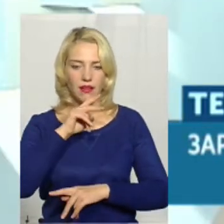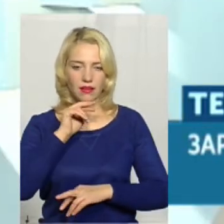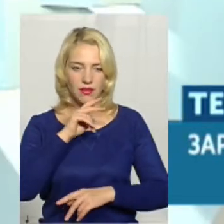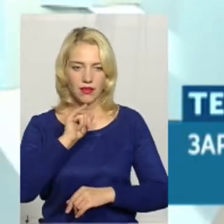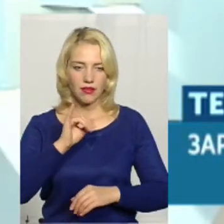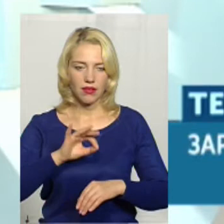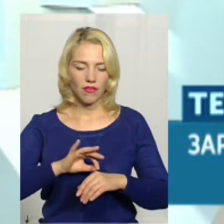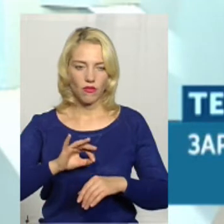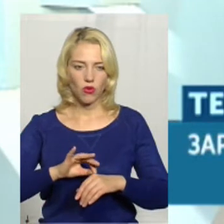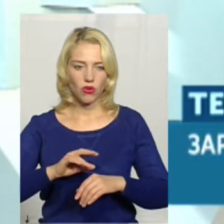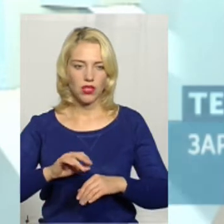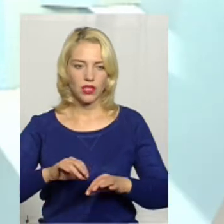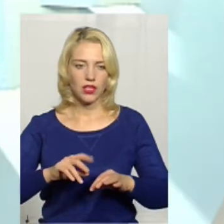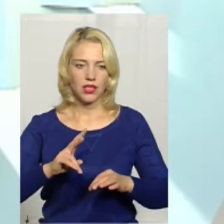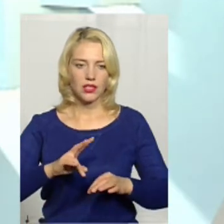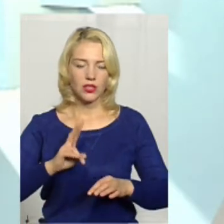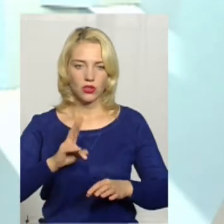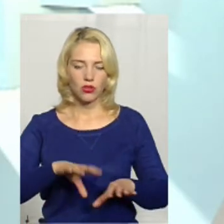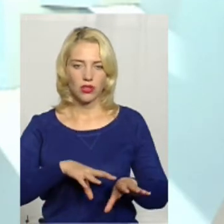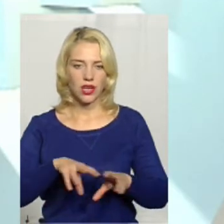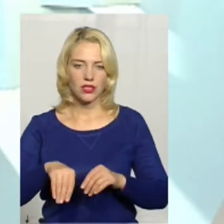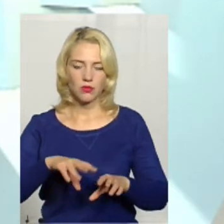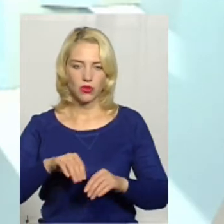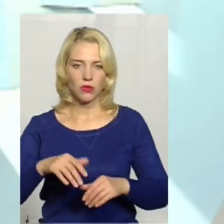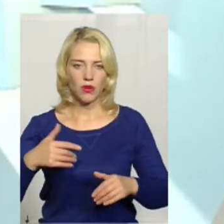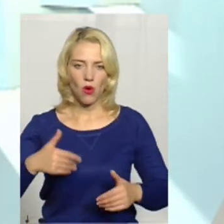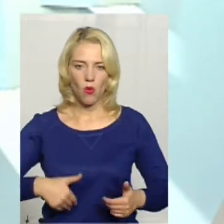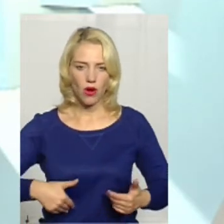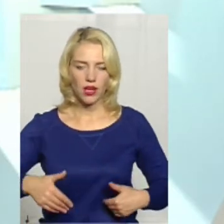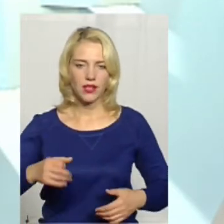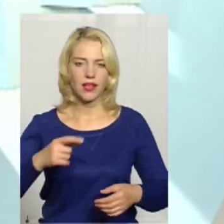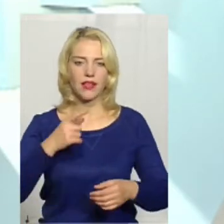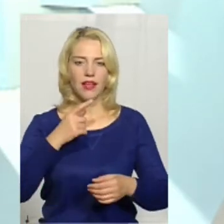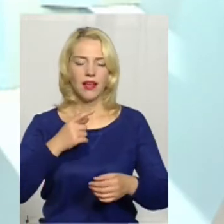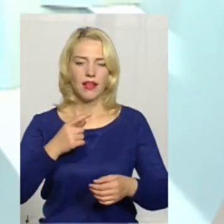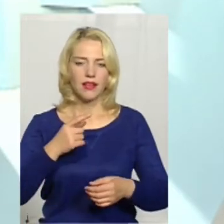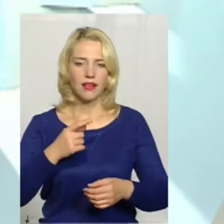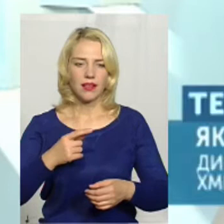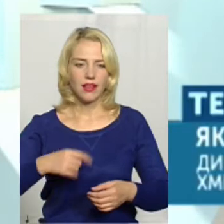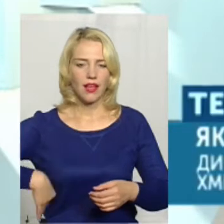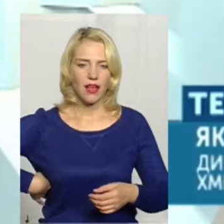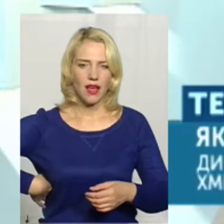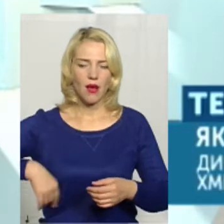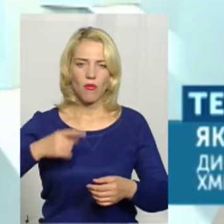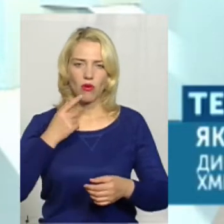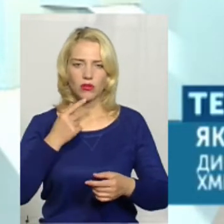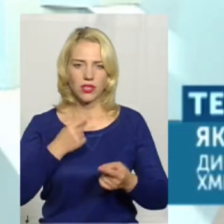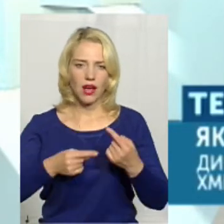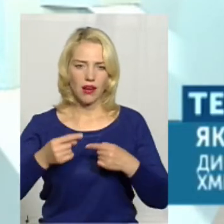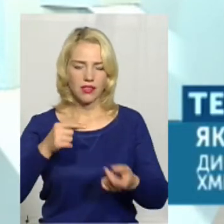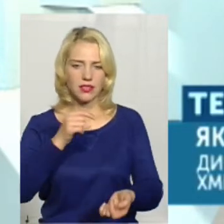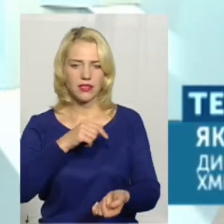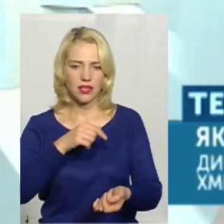і хворі з трансплантованими органами, і гемодіалізні хворі. Цих коштів не вистачає, люди не повинні